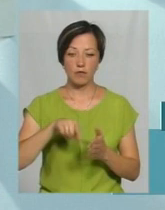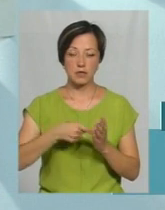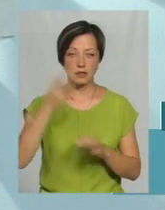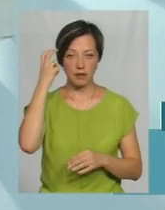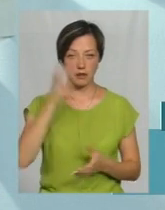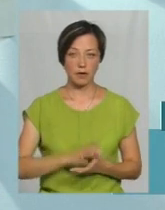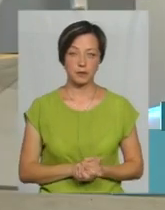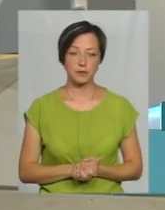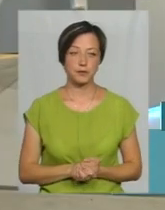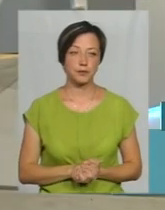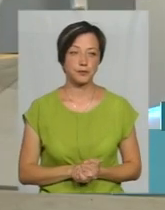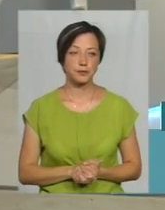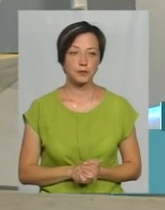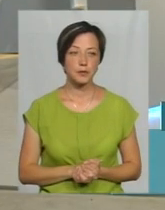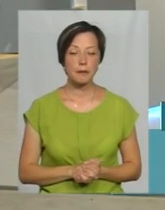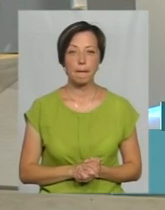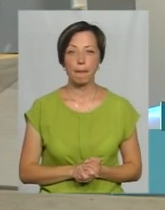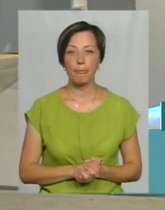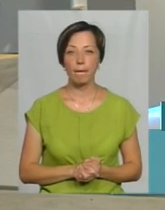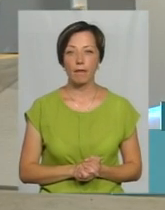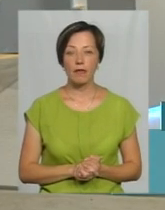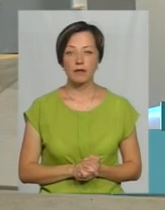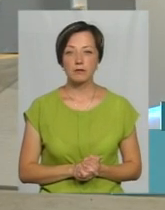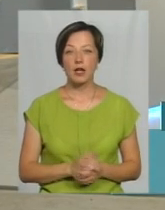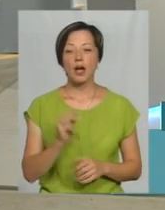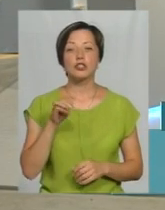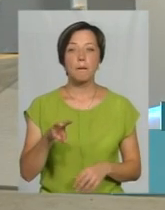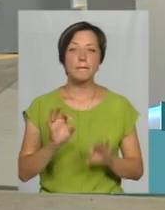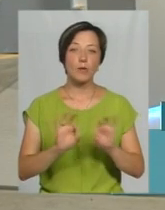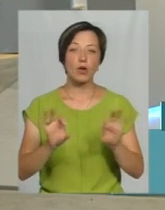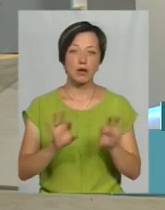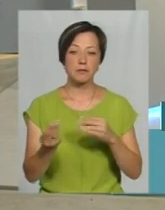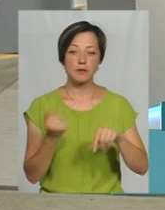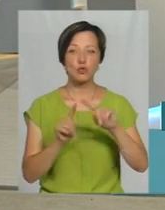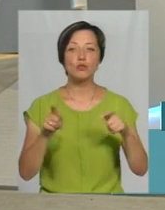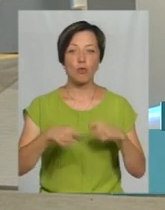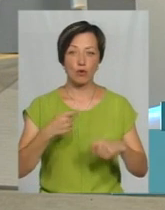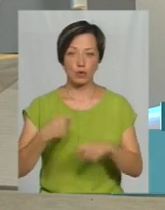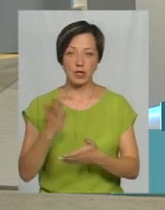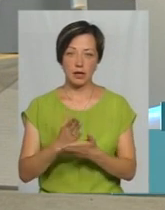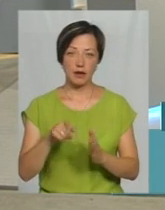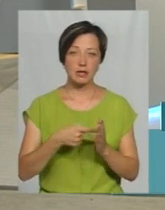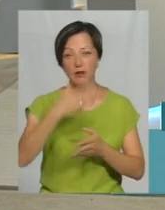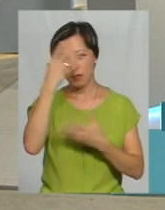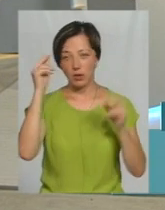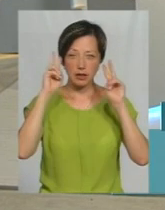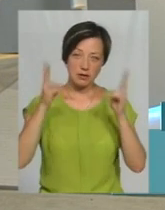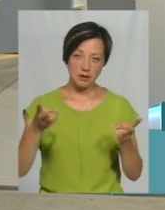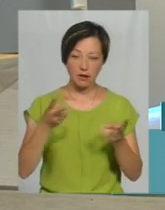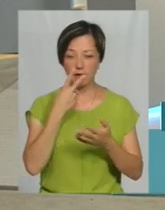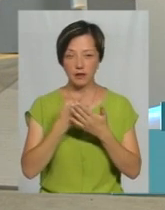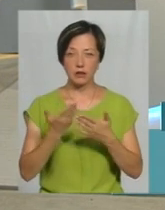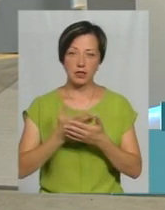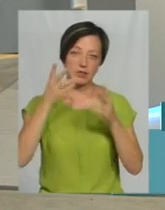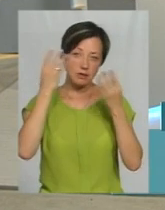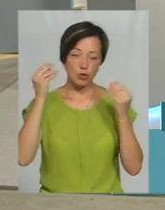Київ. А чим свої порушення пояснюють підприємці? Забула, не знала, як видно з сюжету.